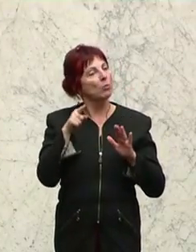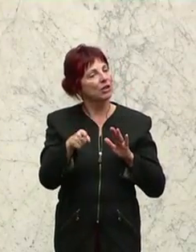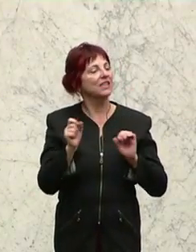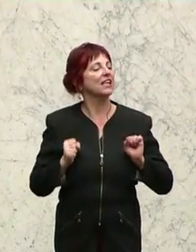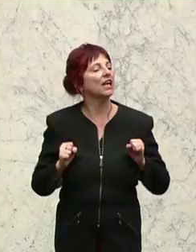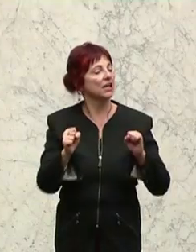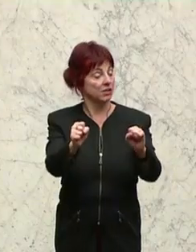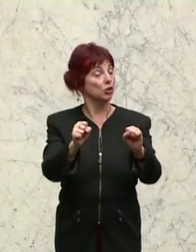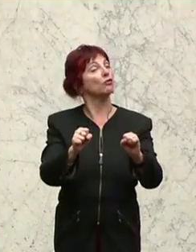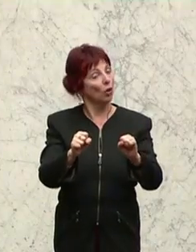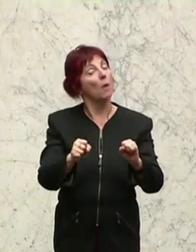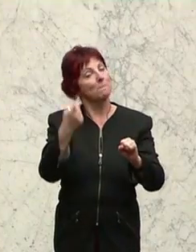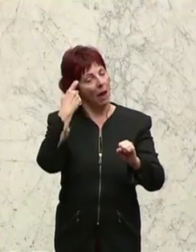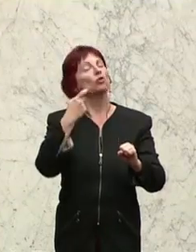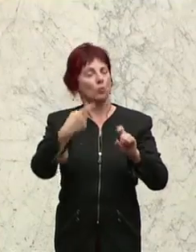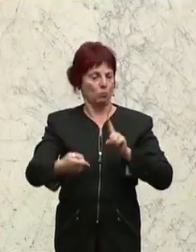grundsätzlich für gut.